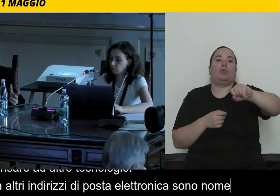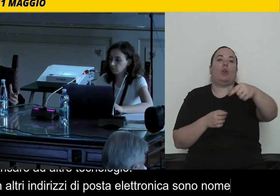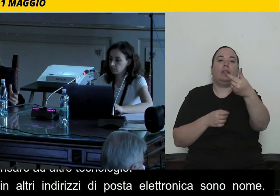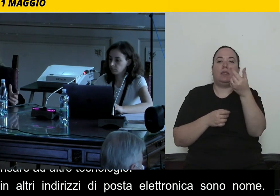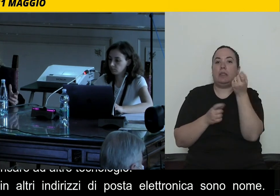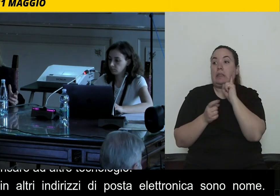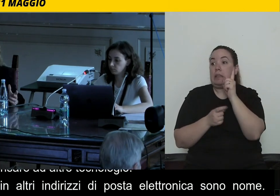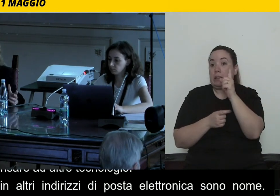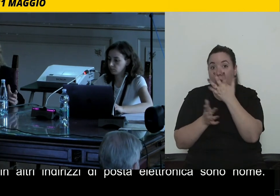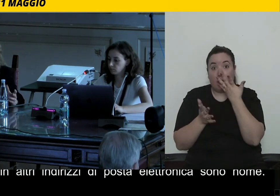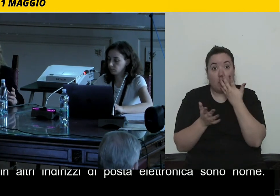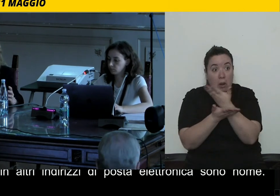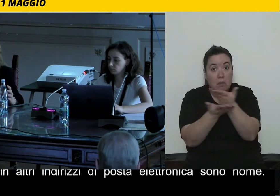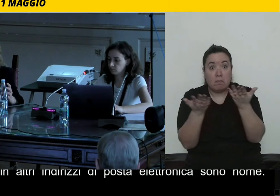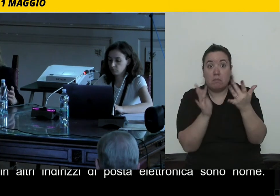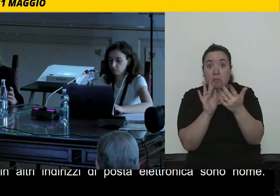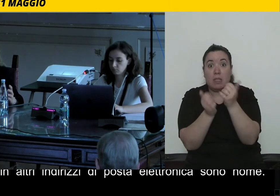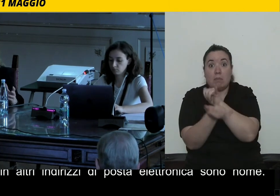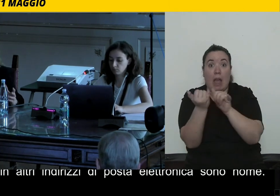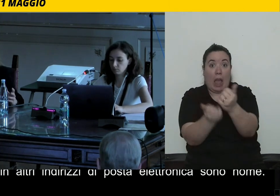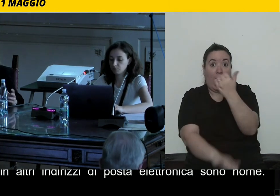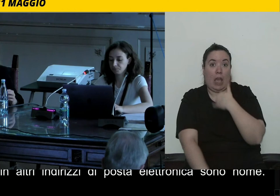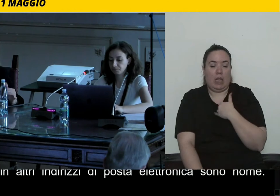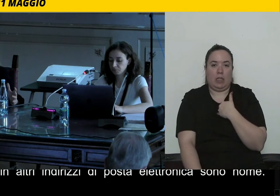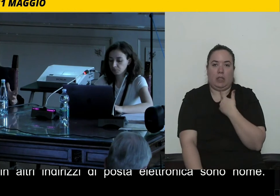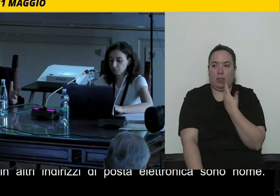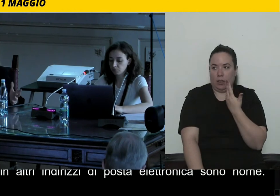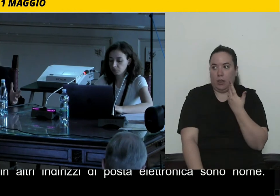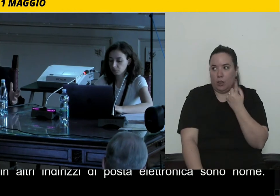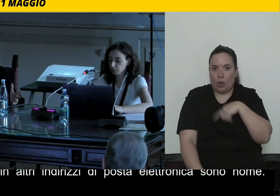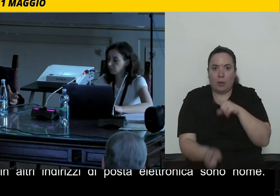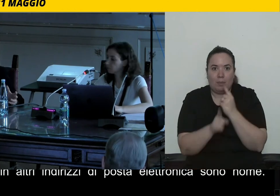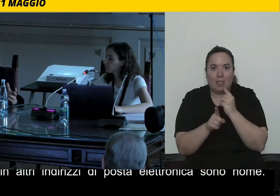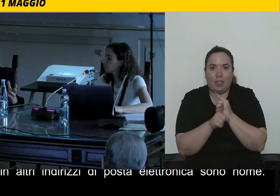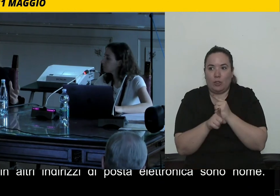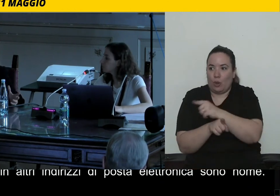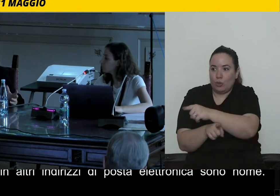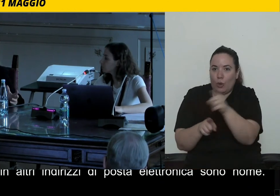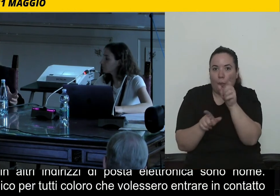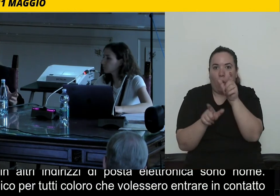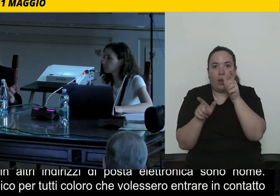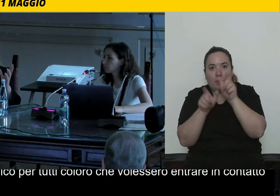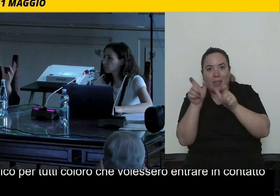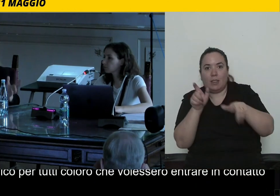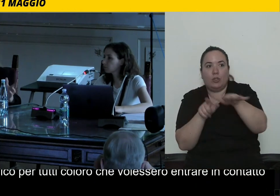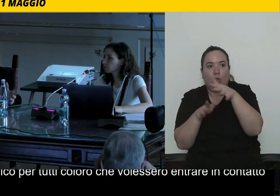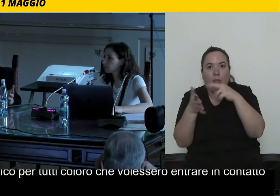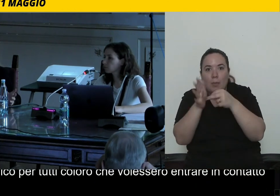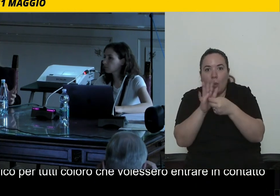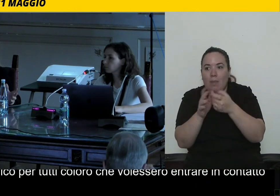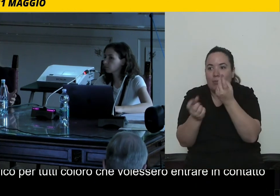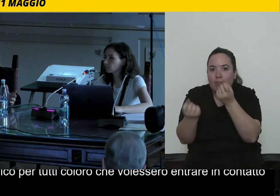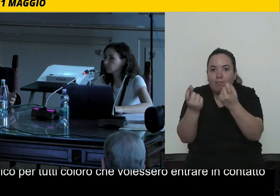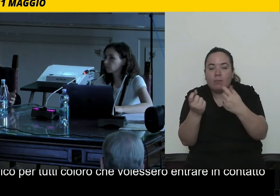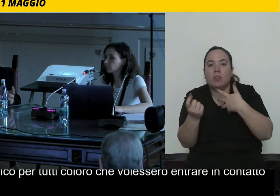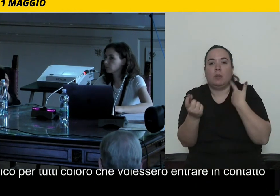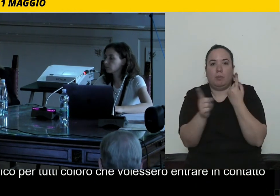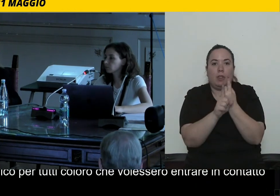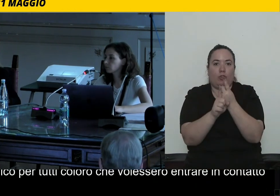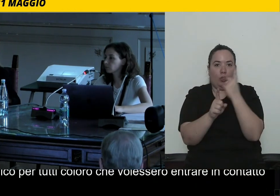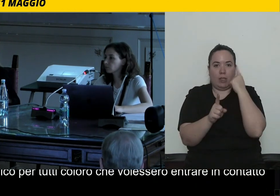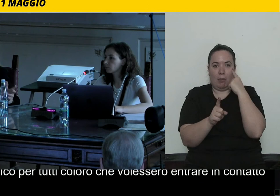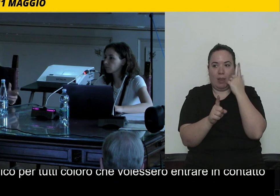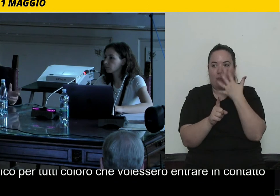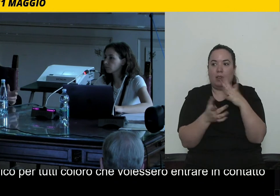che vuole essere entrare in contatto con noi. Per noi è vitale entrare in contatto con gli utenti, con i problemi degli utenti, con le opportunità che questi problemi, noi